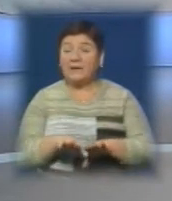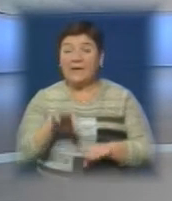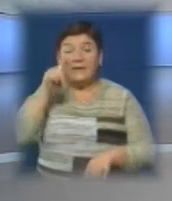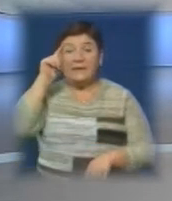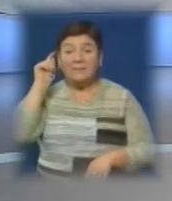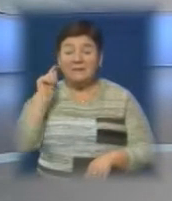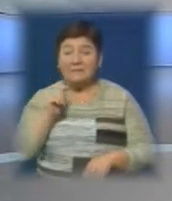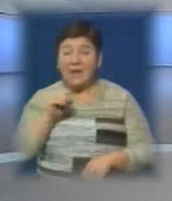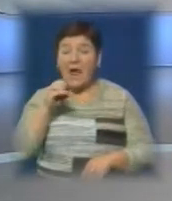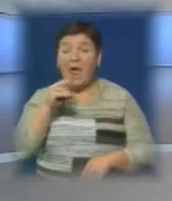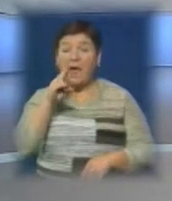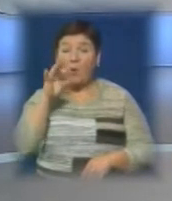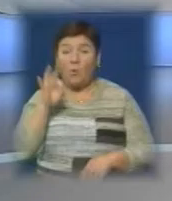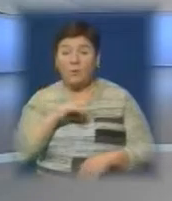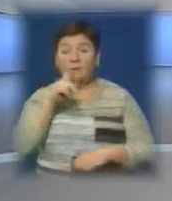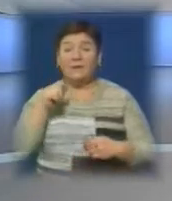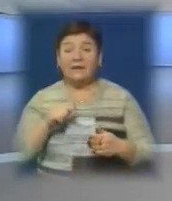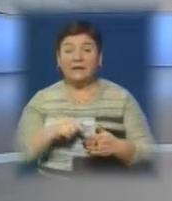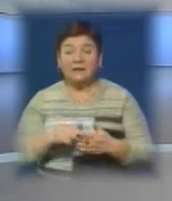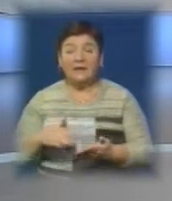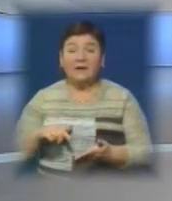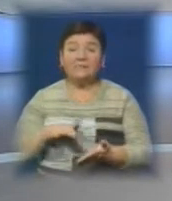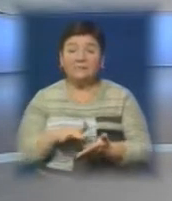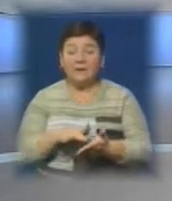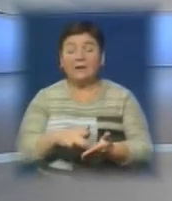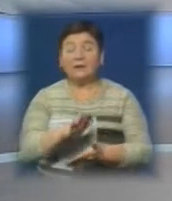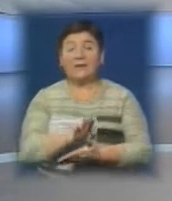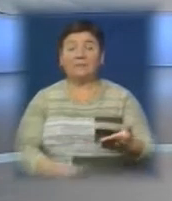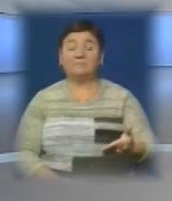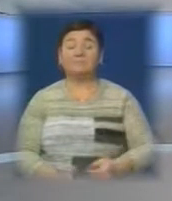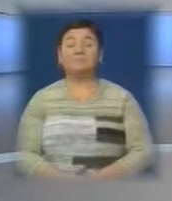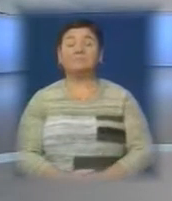колег у піднятті екологічних питань до політичного рівня – далі у сюжеті.